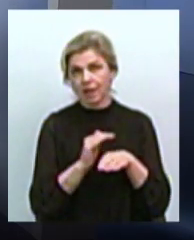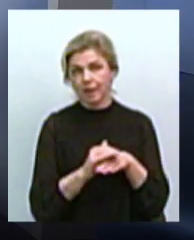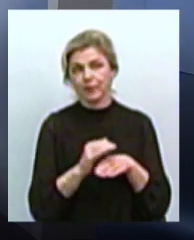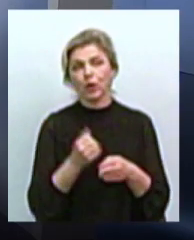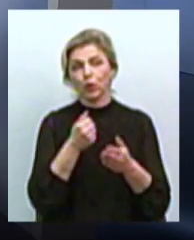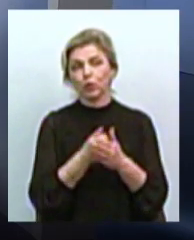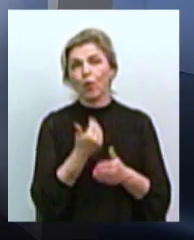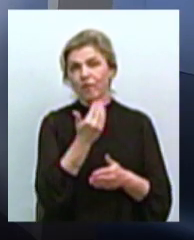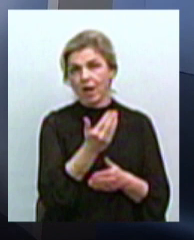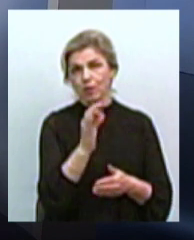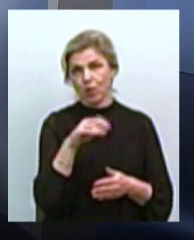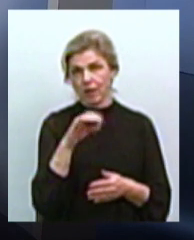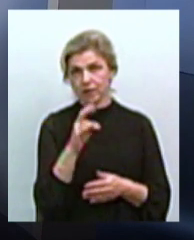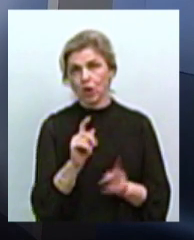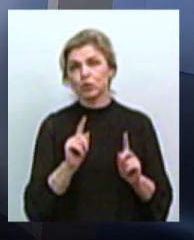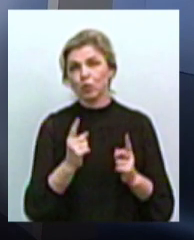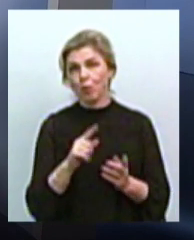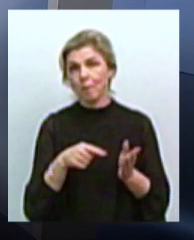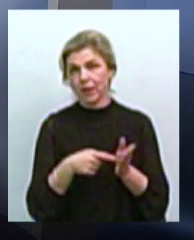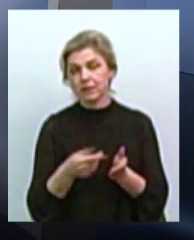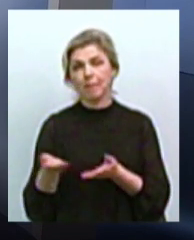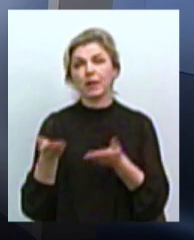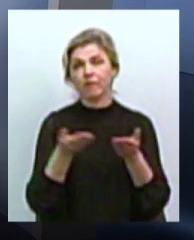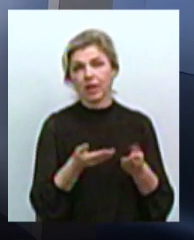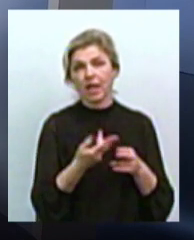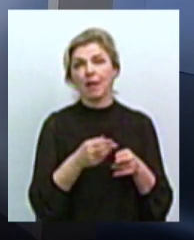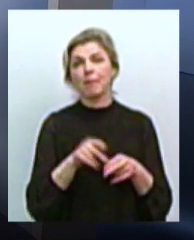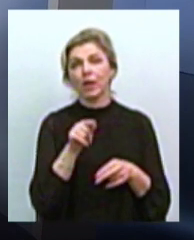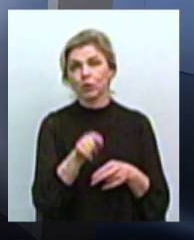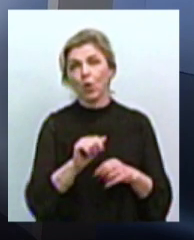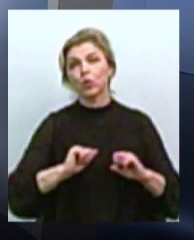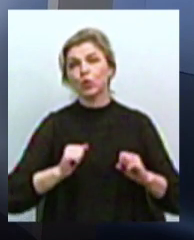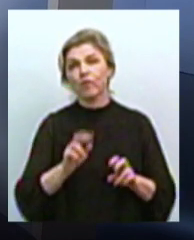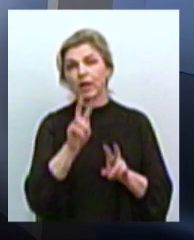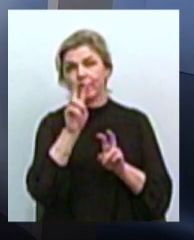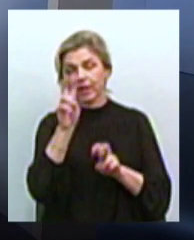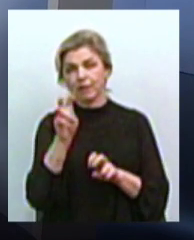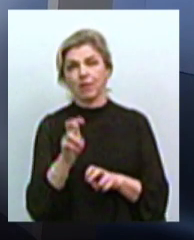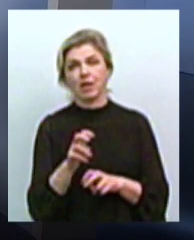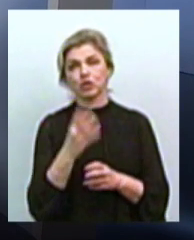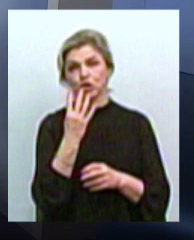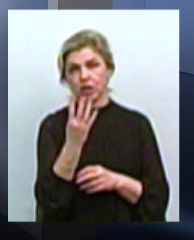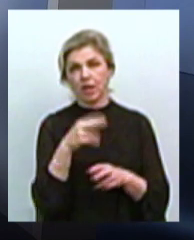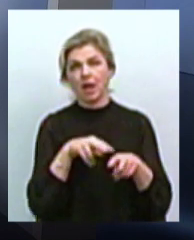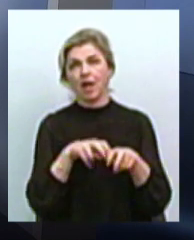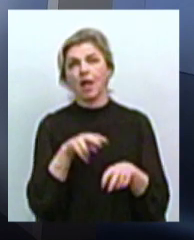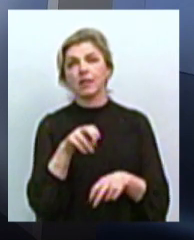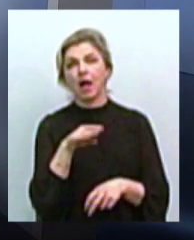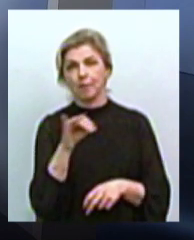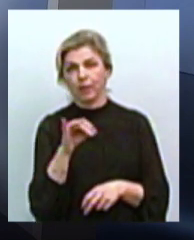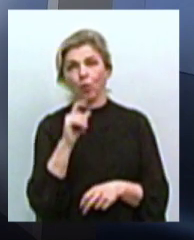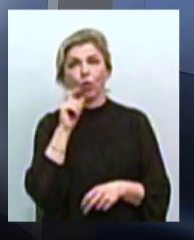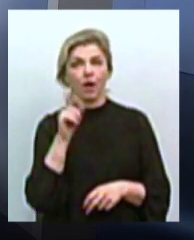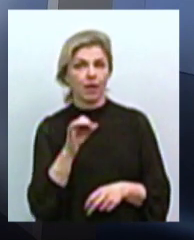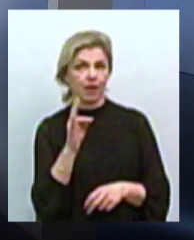до вас теж питання, чому до міста запросили саме Товариство з обмеженої відповідальності «Чотири лапи Україна»?